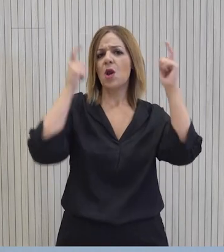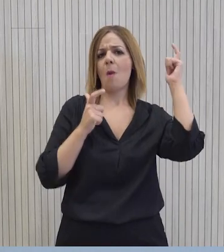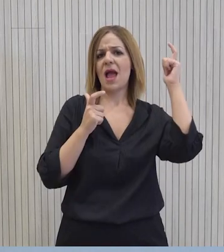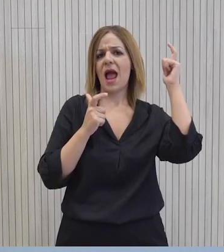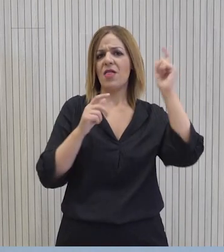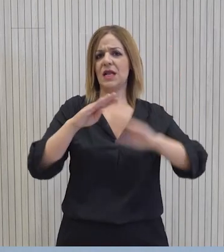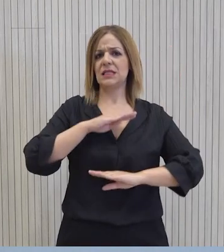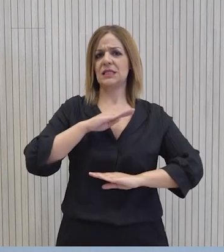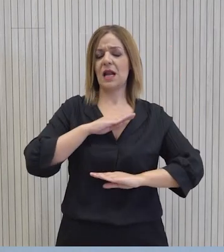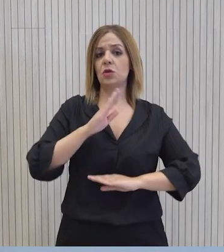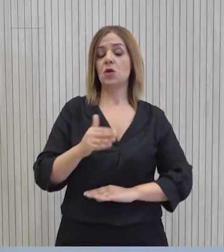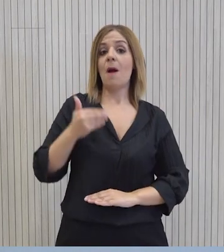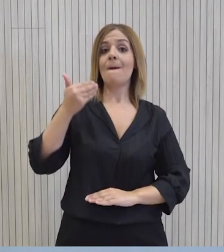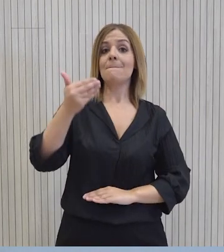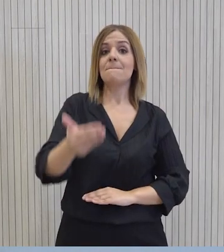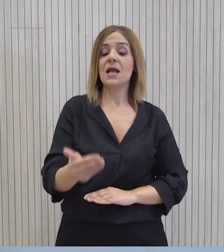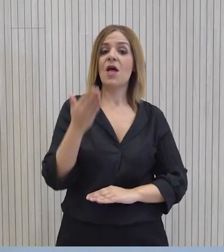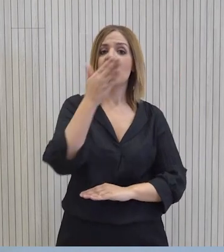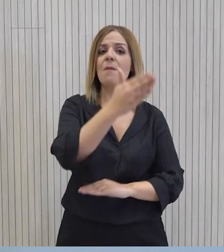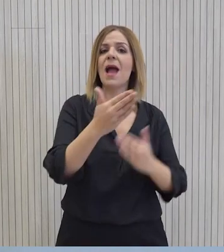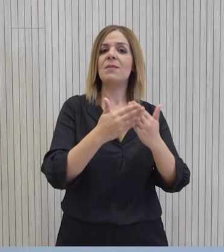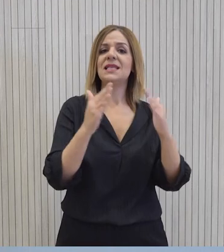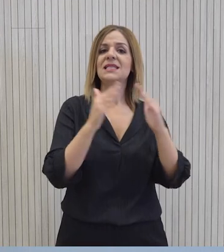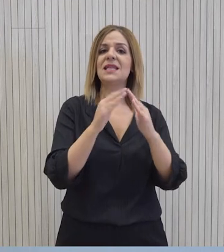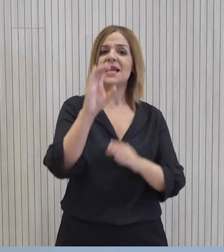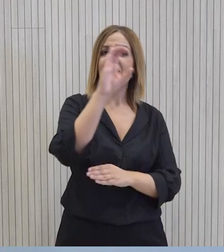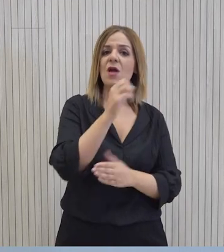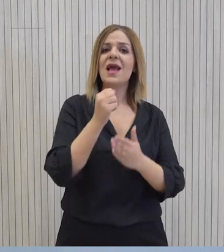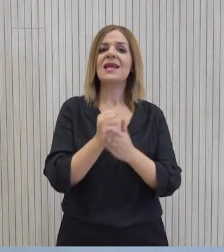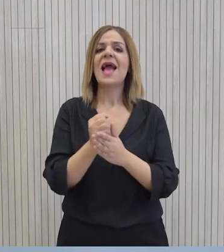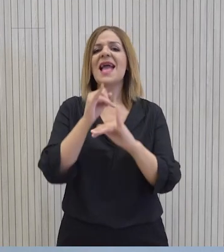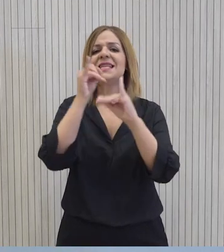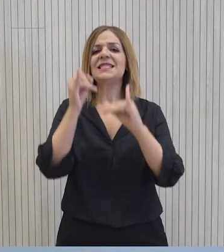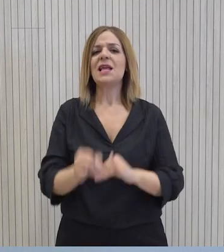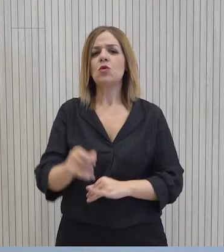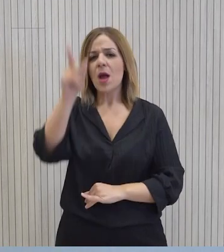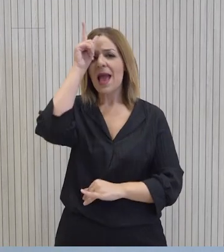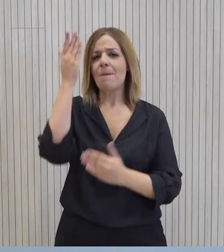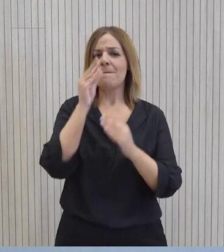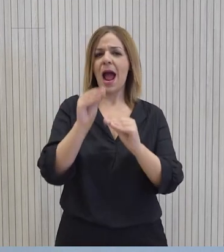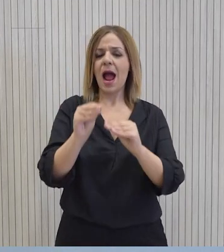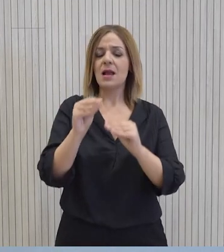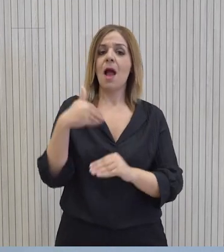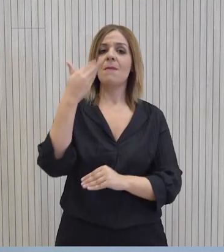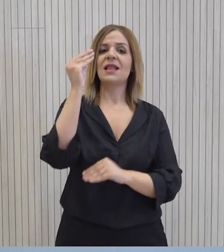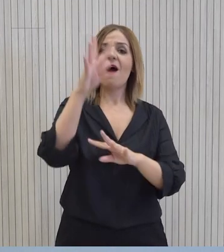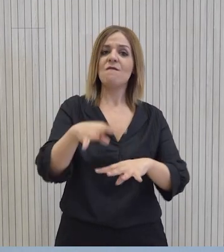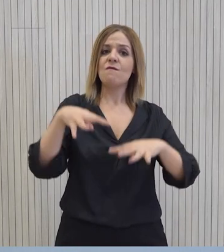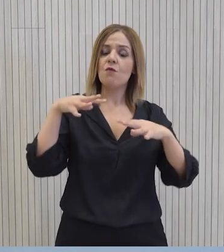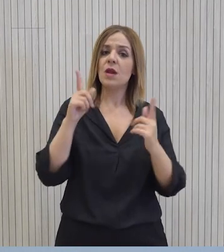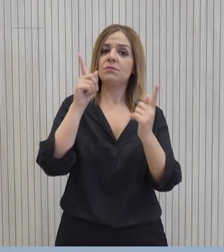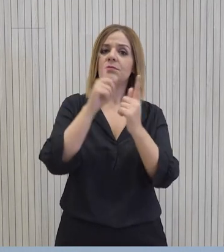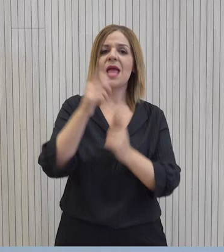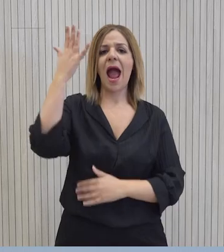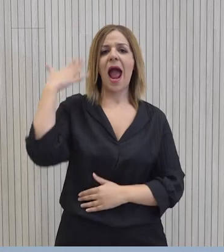ΟΟΝΦΗΚΙΠ. Αργότερα θα επισκεφθεί το σπίτι της Ευρώπης και το Ινστιτούτο ΓΕΤΕ. Θα μεταβεί επίσης στην Βουλή των Αντιπροσώπων, όπου θα έχει συνάντηση με την